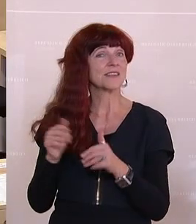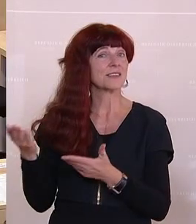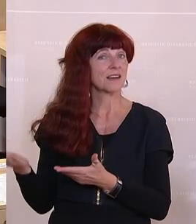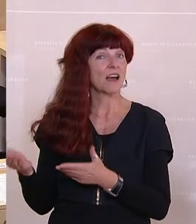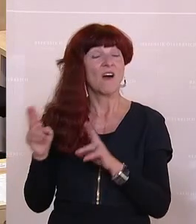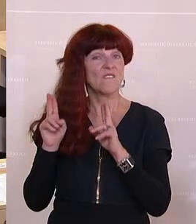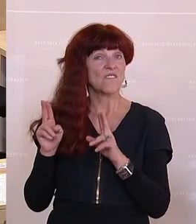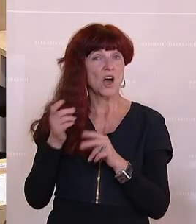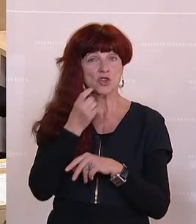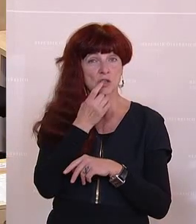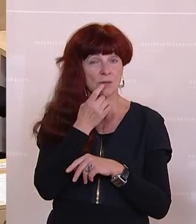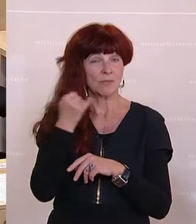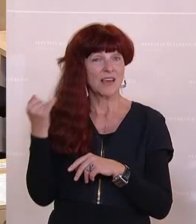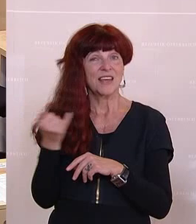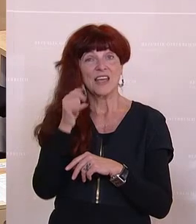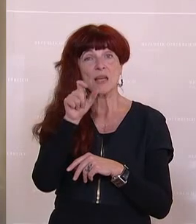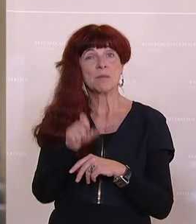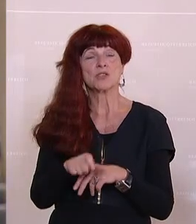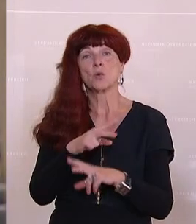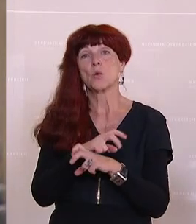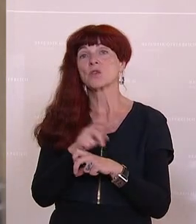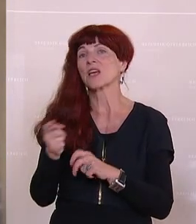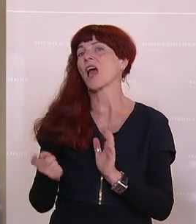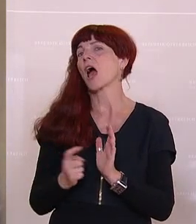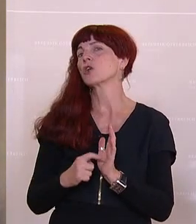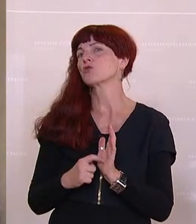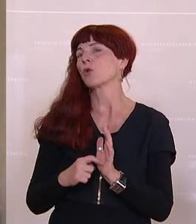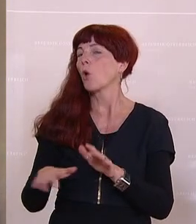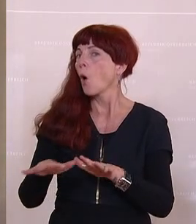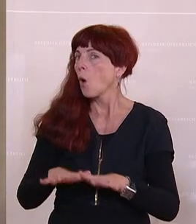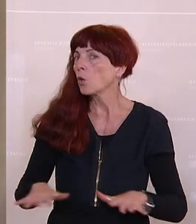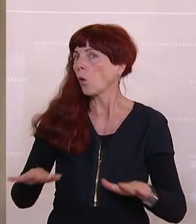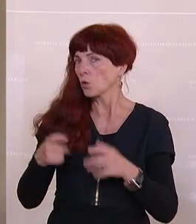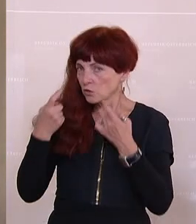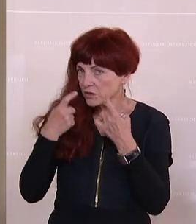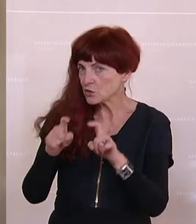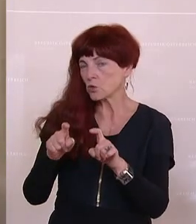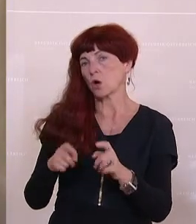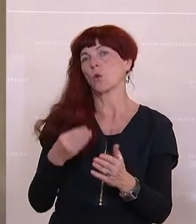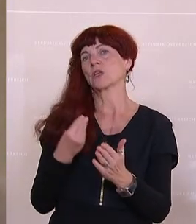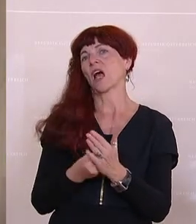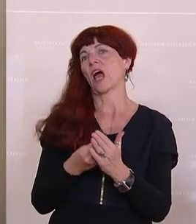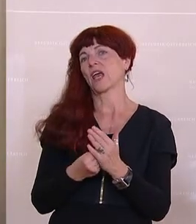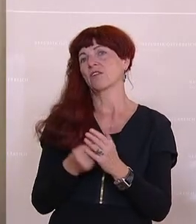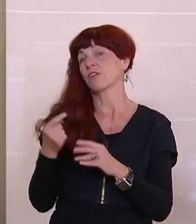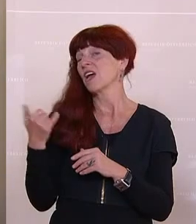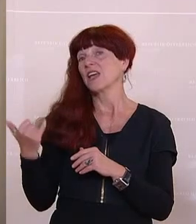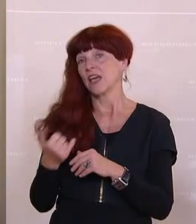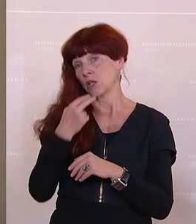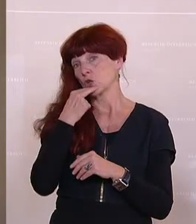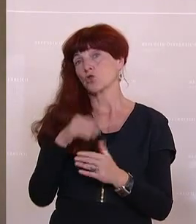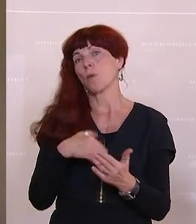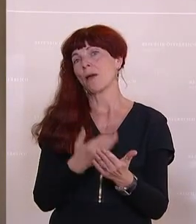so? Hat jeder in Österreich Anspruch auf diese Grundversorgung, auf diesen Tarif, den jeder Stromanbieter auch anbietet?